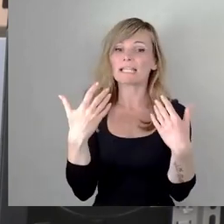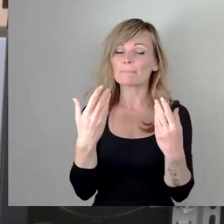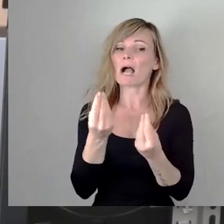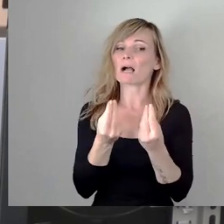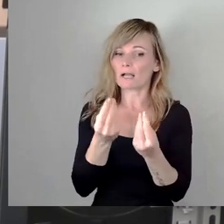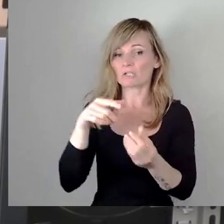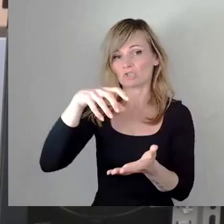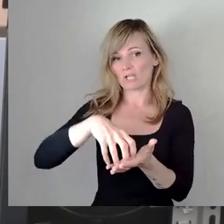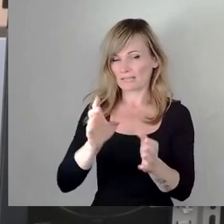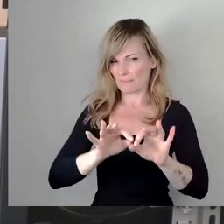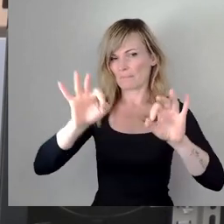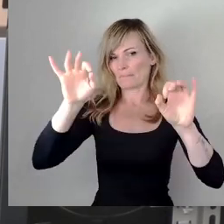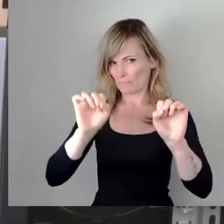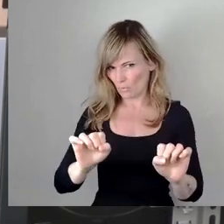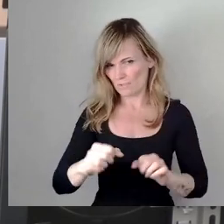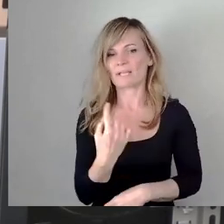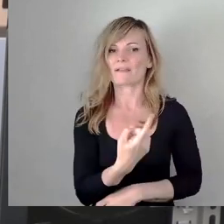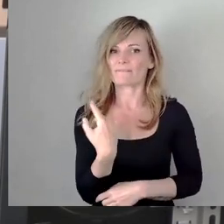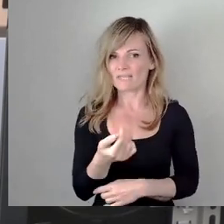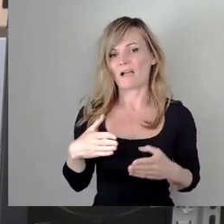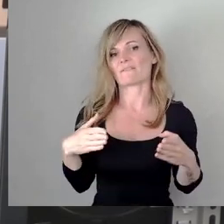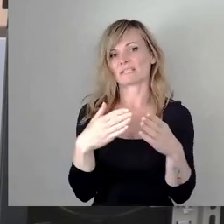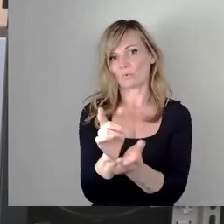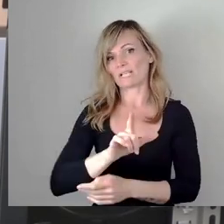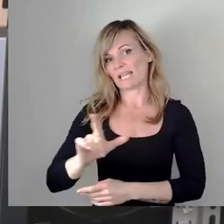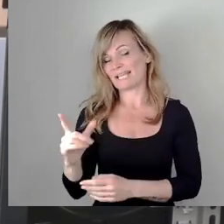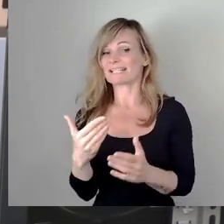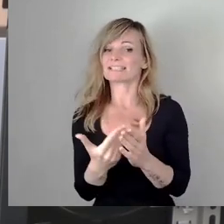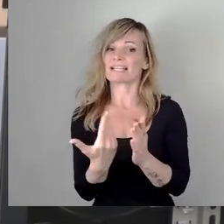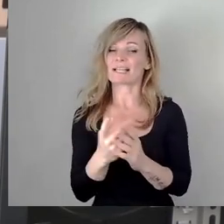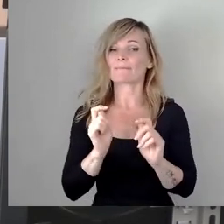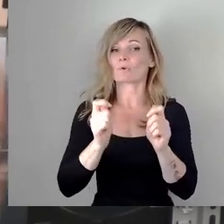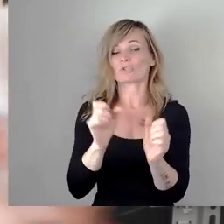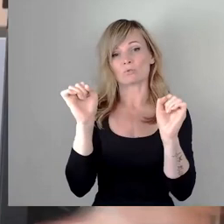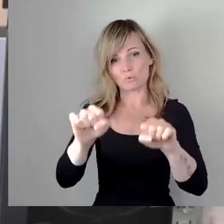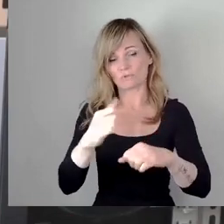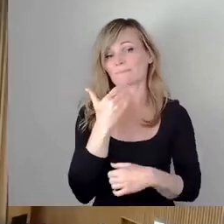Wir, die Fraktion Die Linke, werden der Vorlage deshalb zustimmen. Dankeschön.